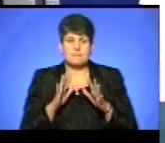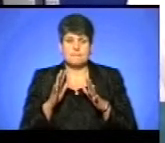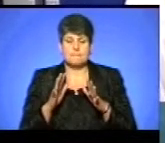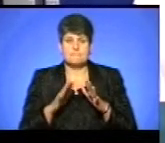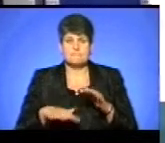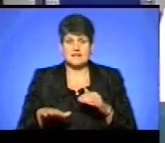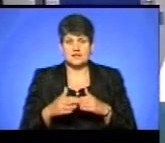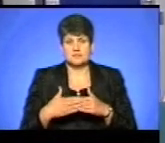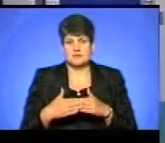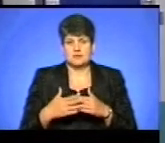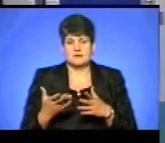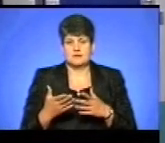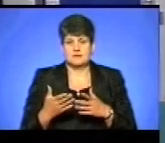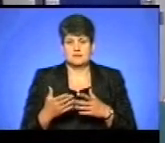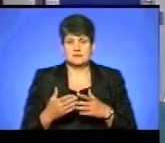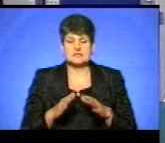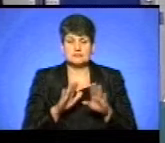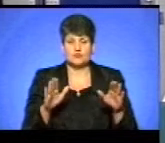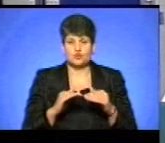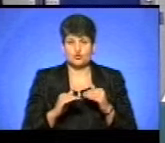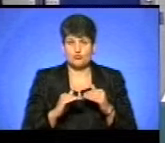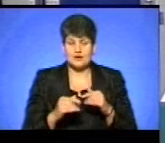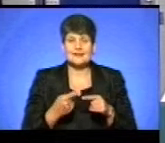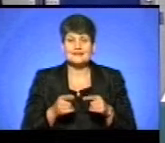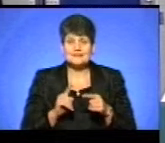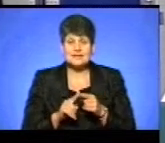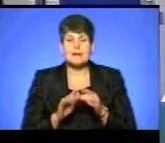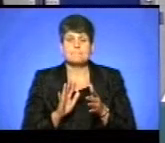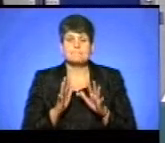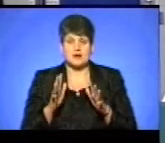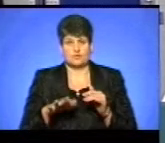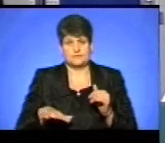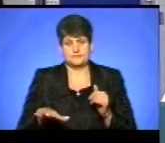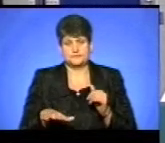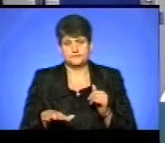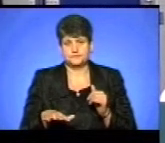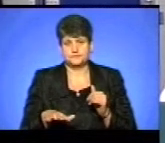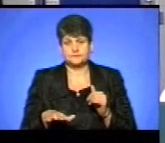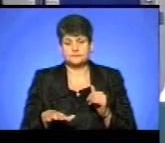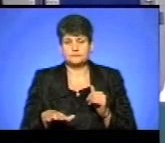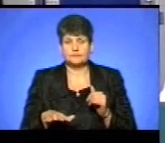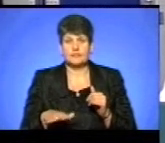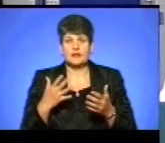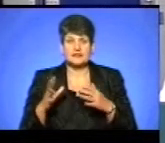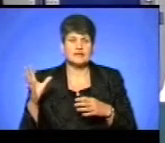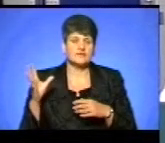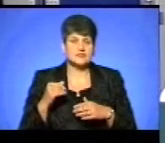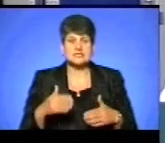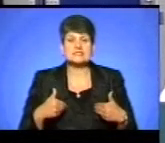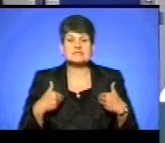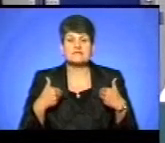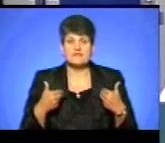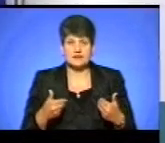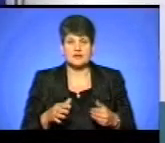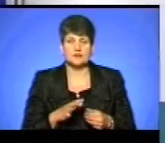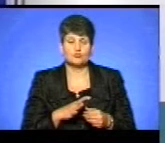співочим полем. Тобто, це відноситься до паркової інфраструктури. Але на всі звернення, які були